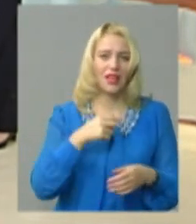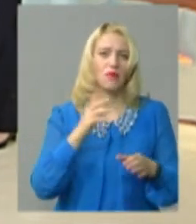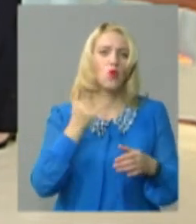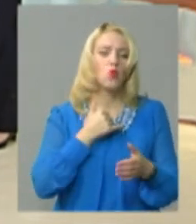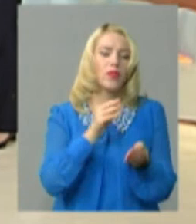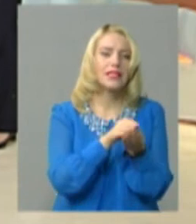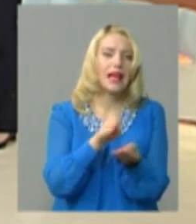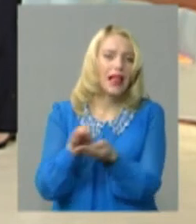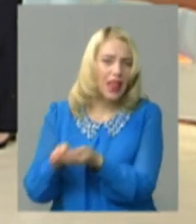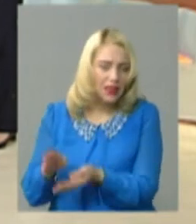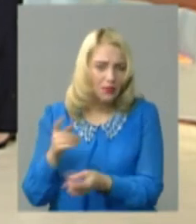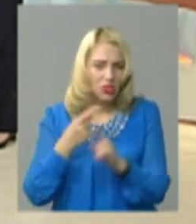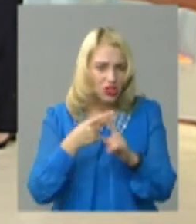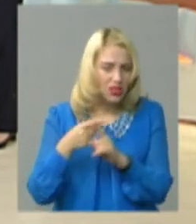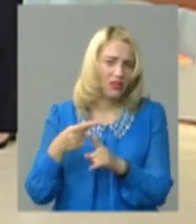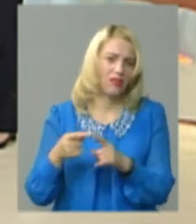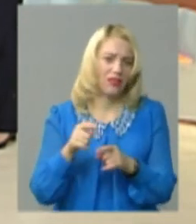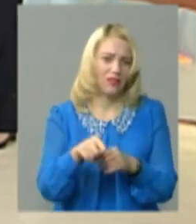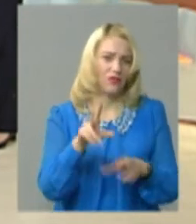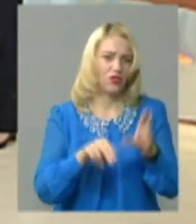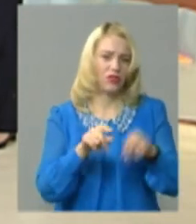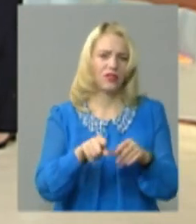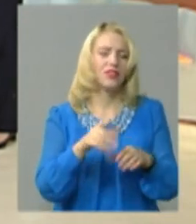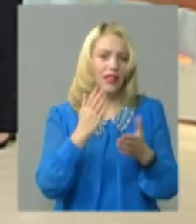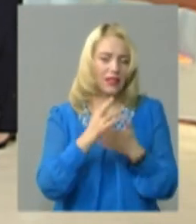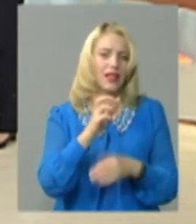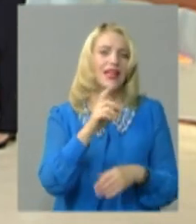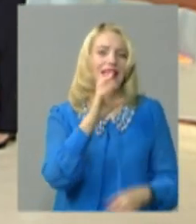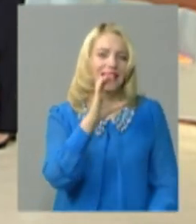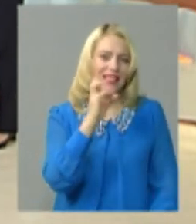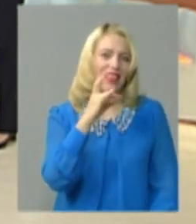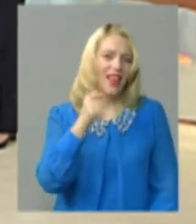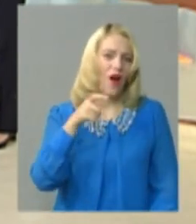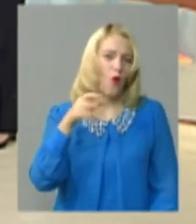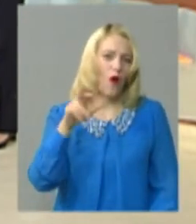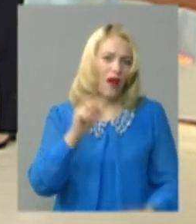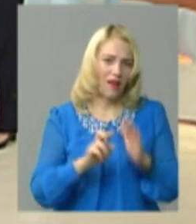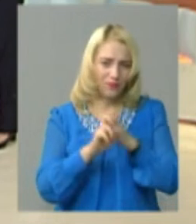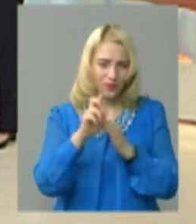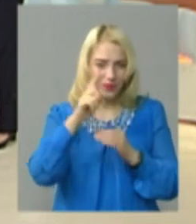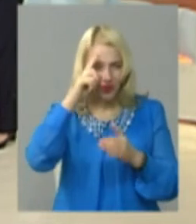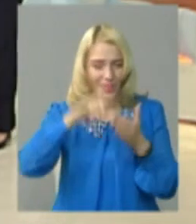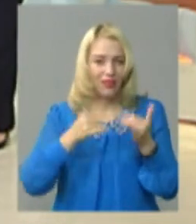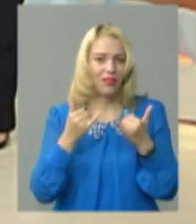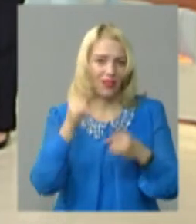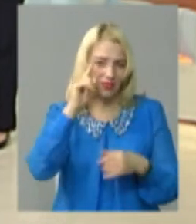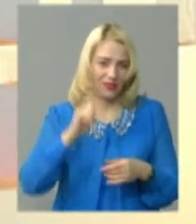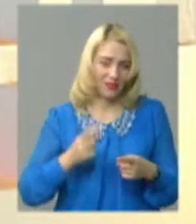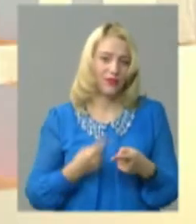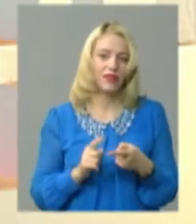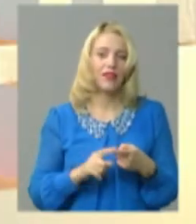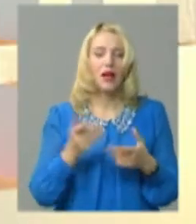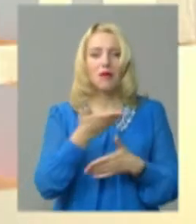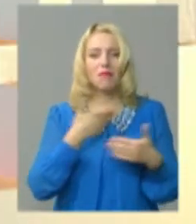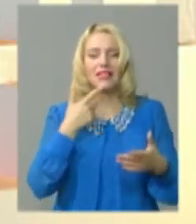є ціле кладбище єврейське, є теж, там побудовано синагога. Все зрозуміло. Дякую вам. Ми